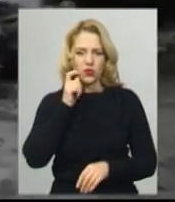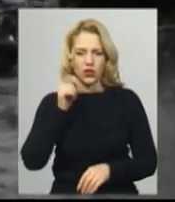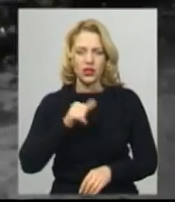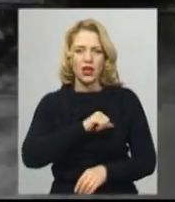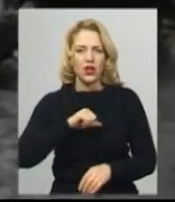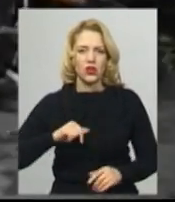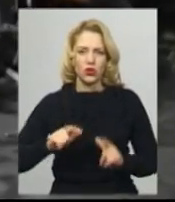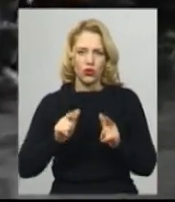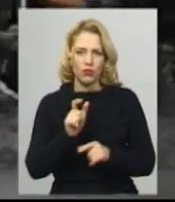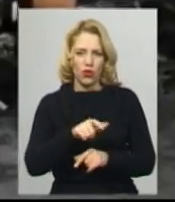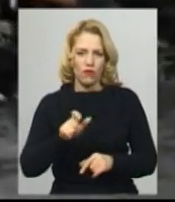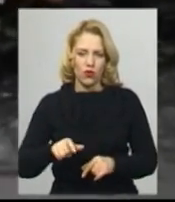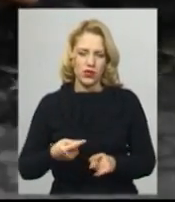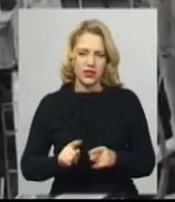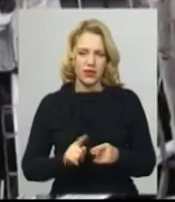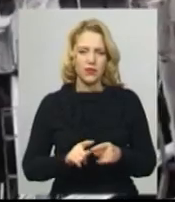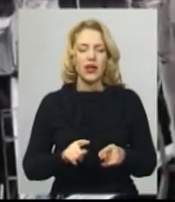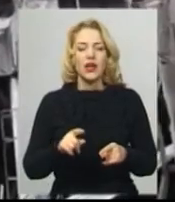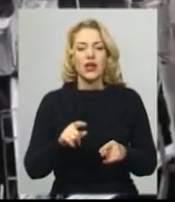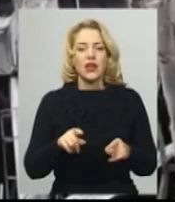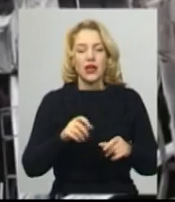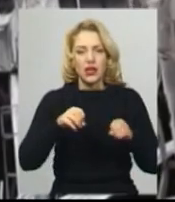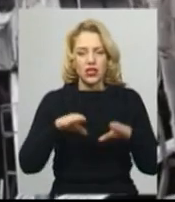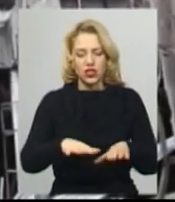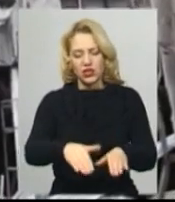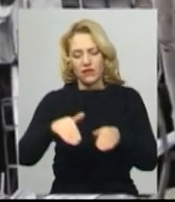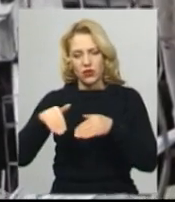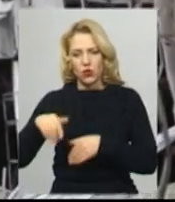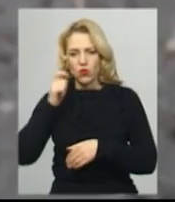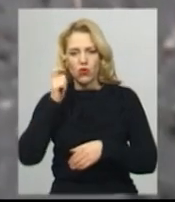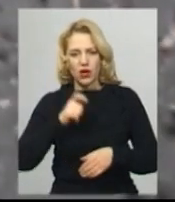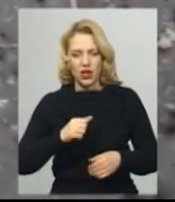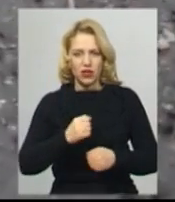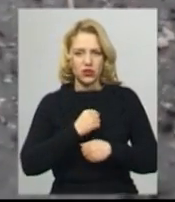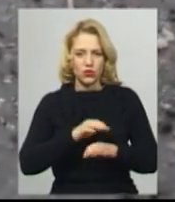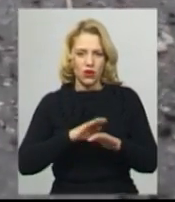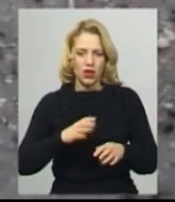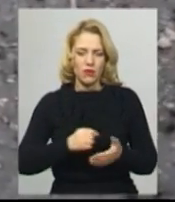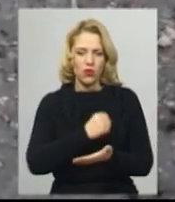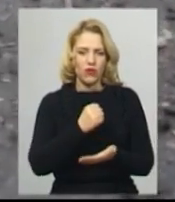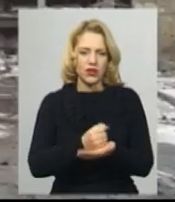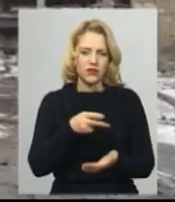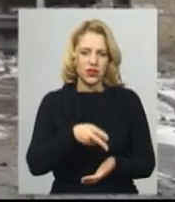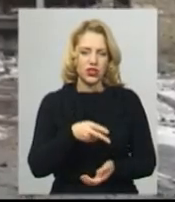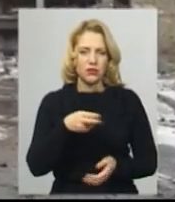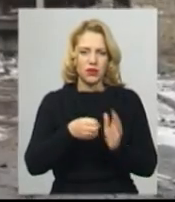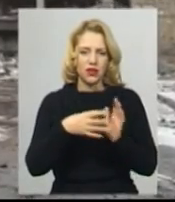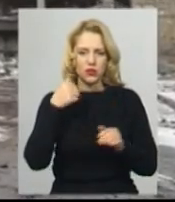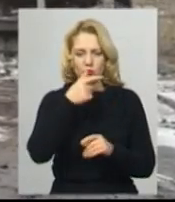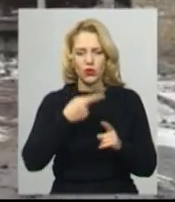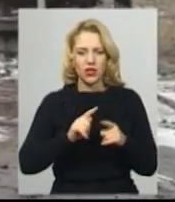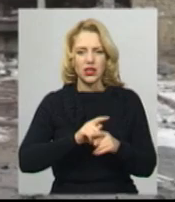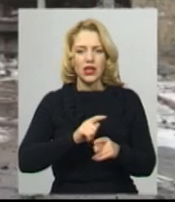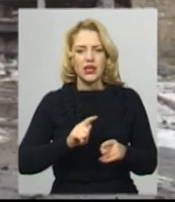Такі дані Вітчизняного міністерства оборони. Рішення відводити українські сили ухвалено 21 січня 2015-го. За незламність українських